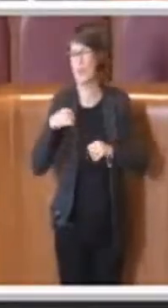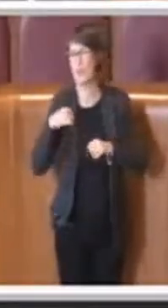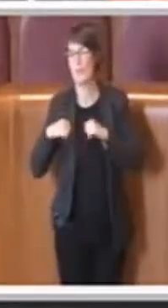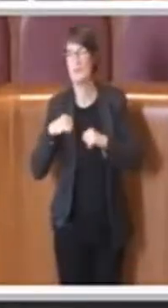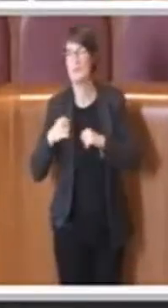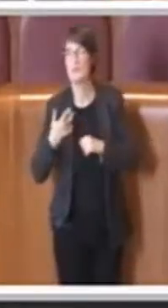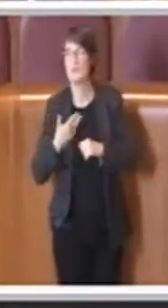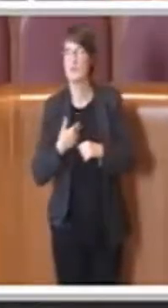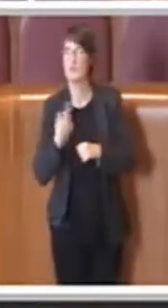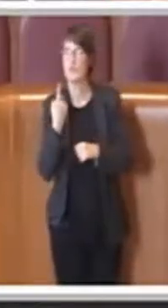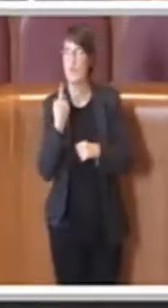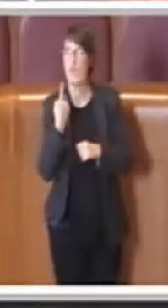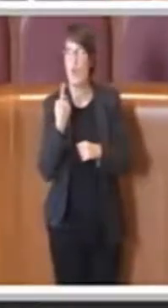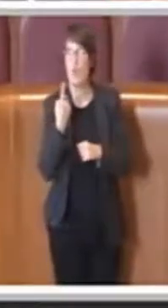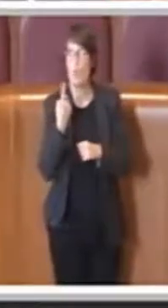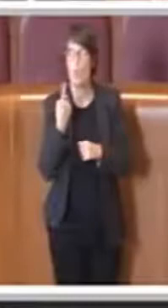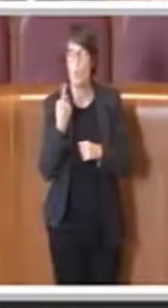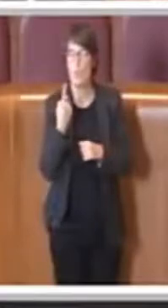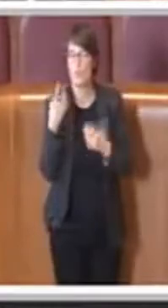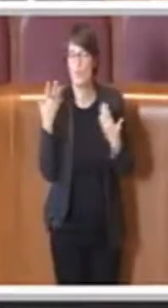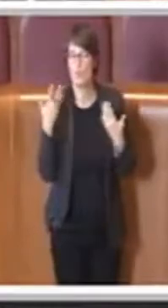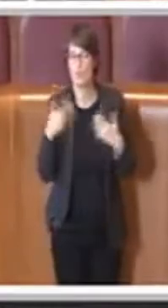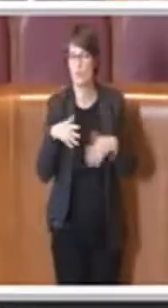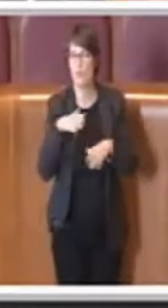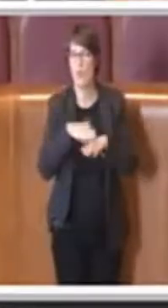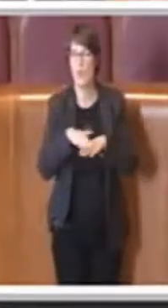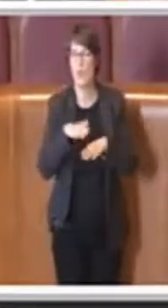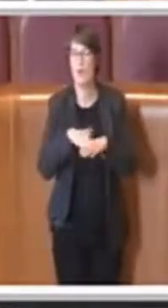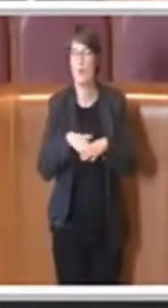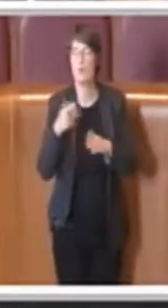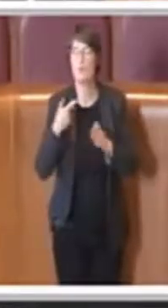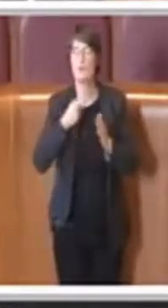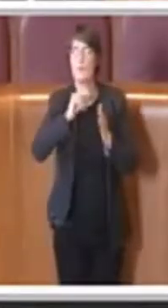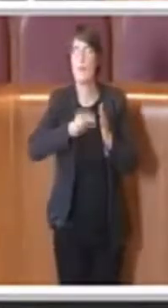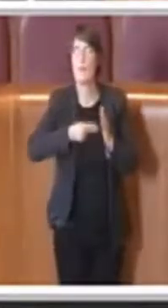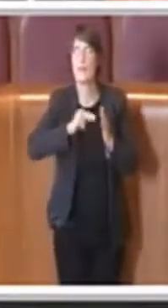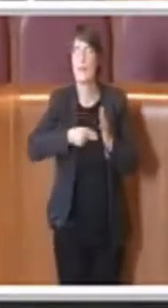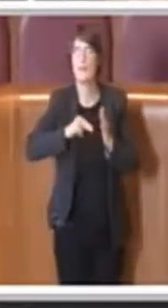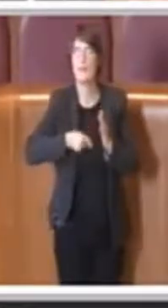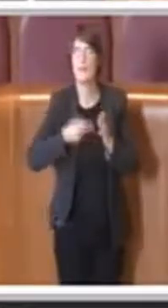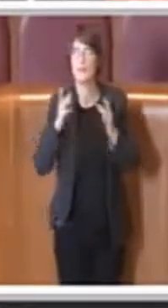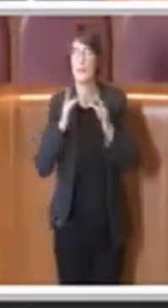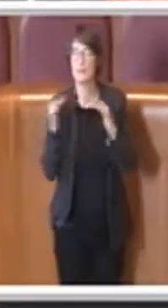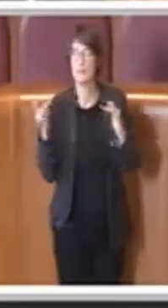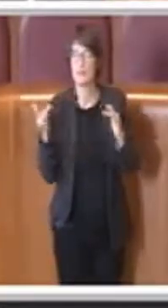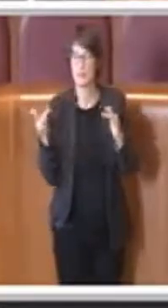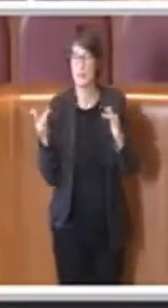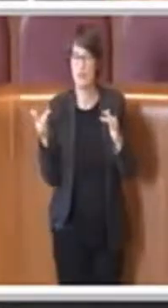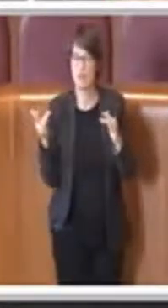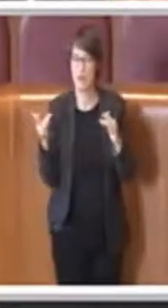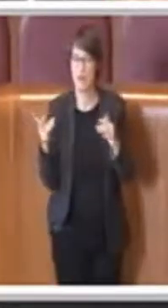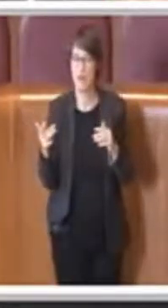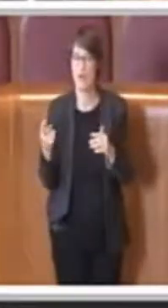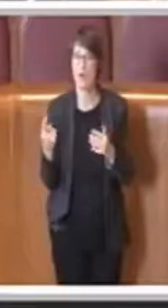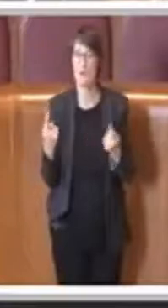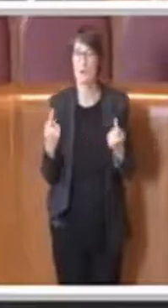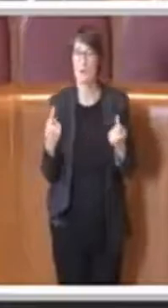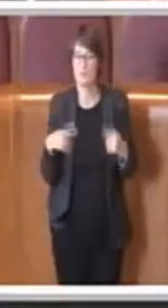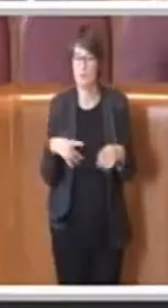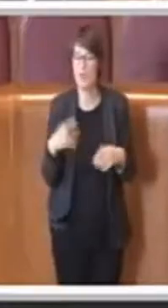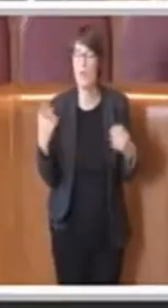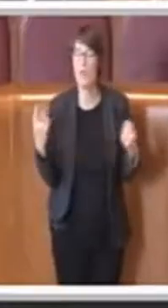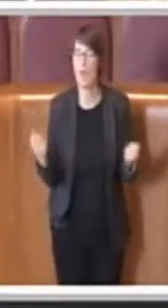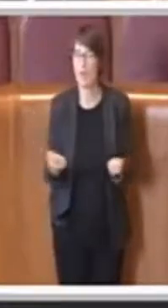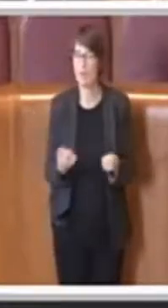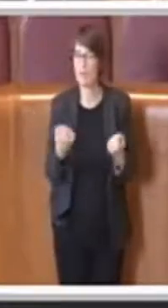online, che di fatto nella sua attività, come dire, sembra già